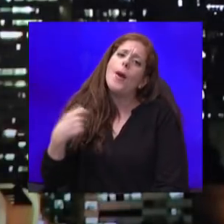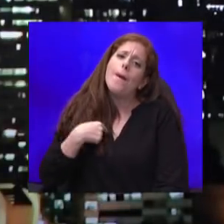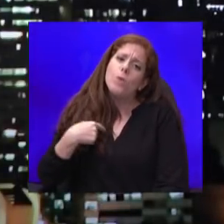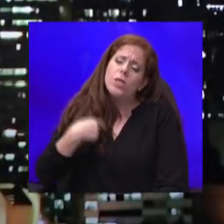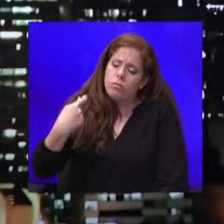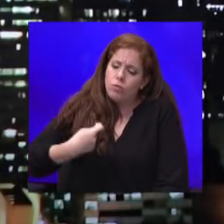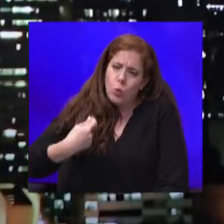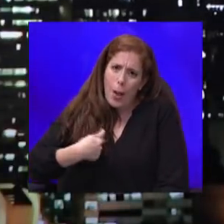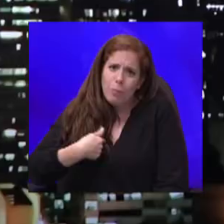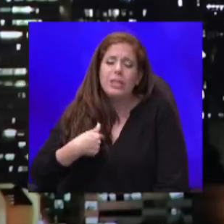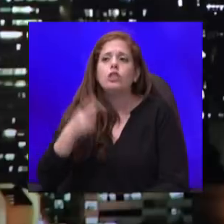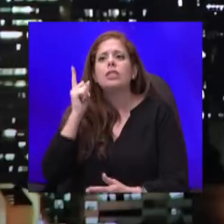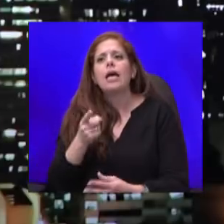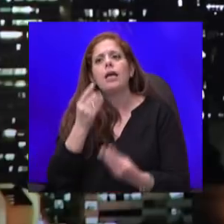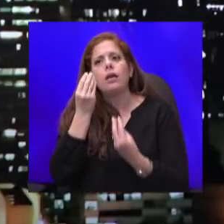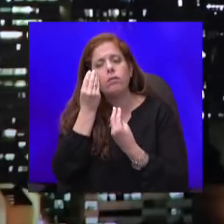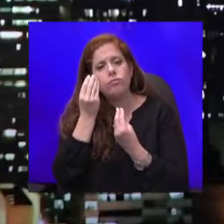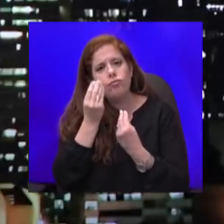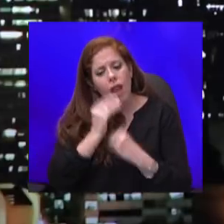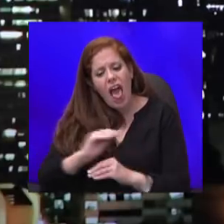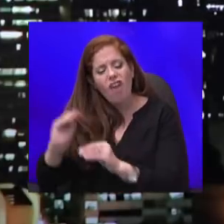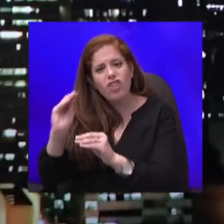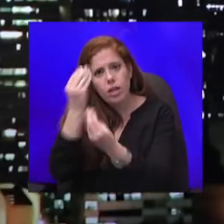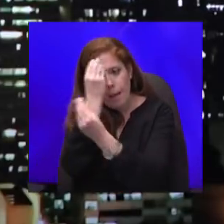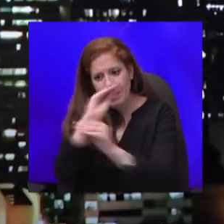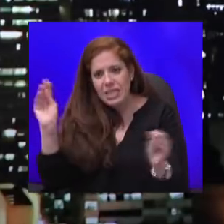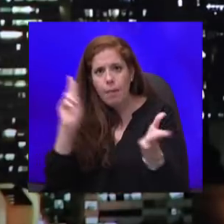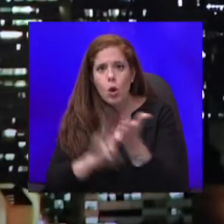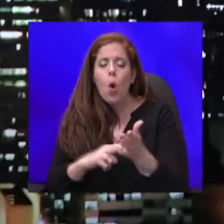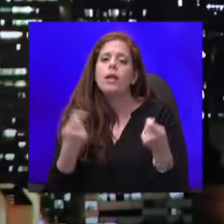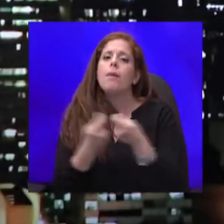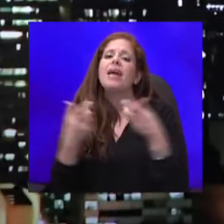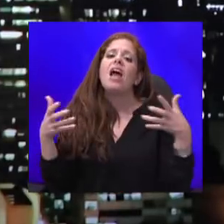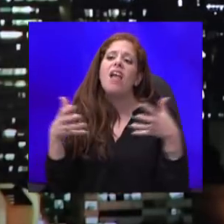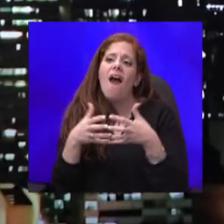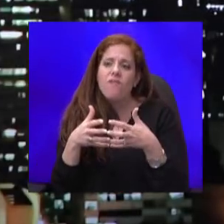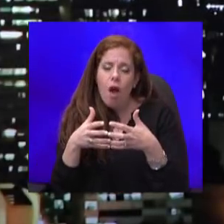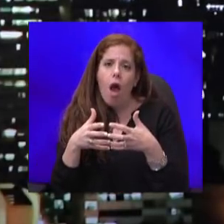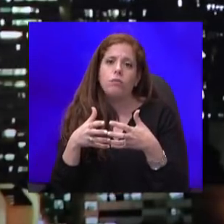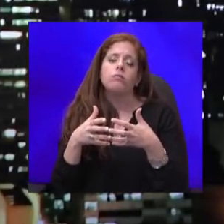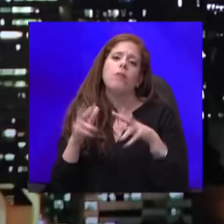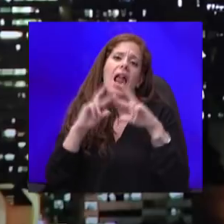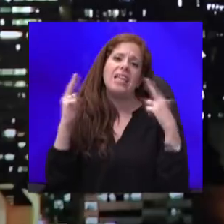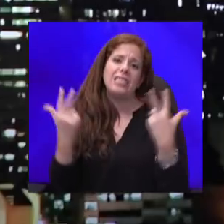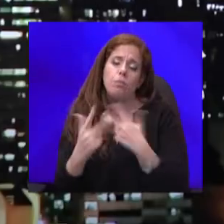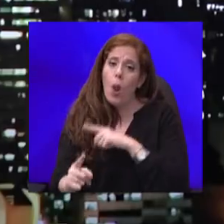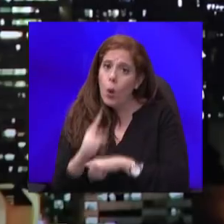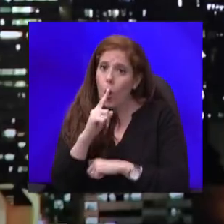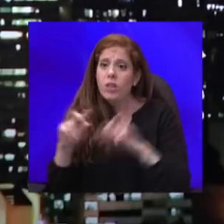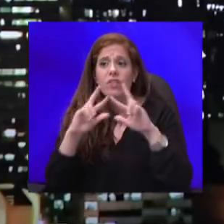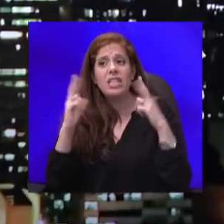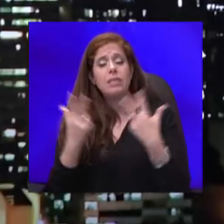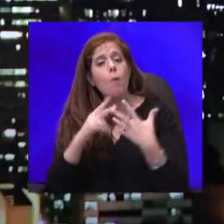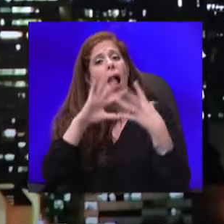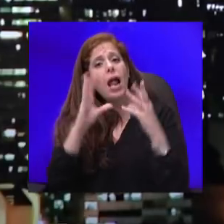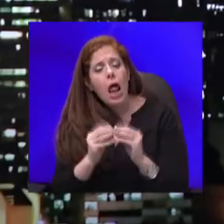את המסרים הנכונים מבחינת החברה לציבור הלקוחות ולציבור הכללי. אתה יודע, כל אחד יש לו את המקצוע